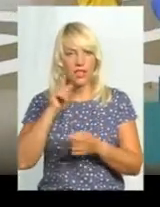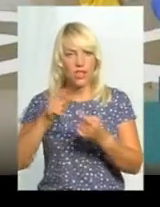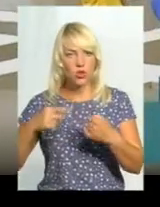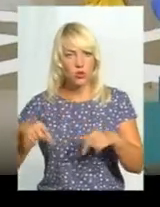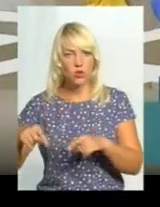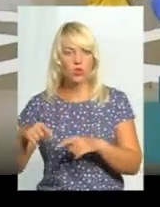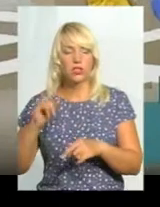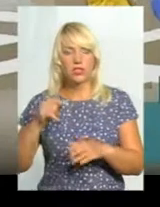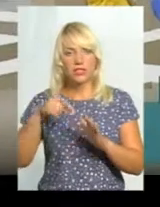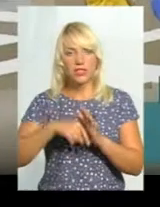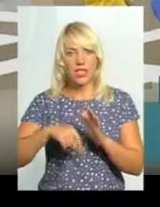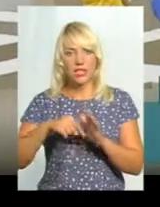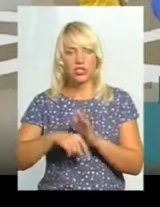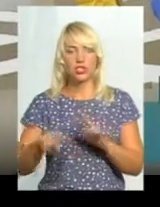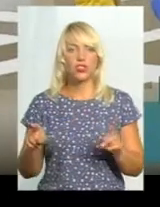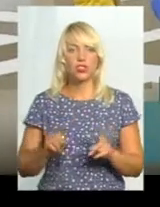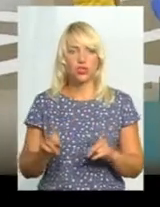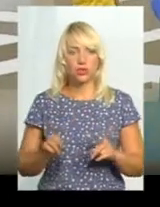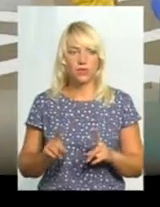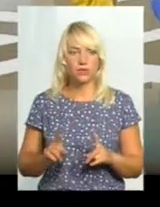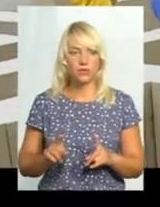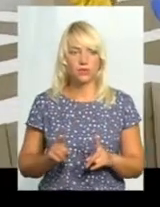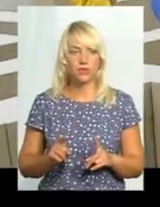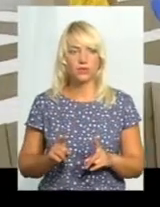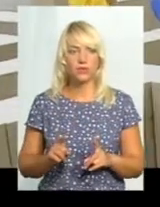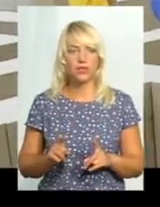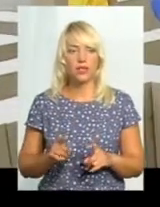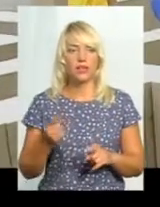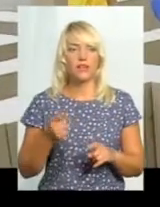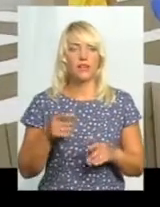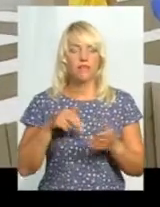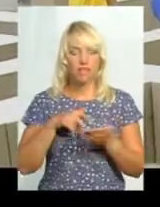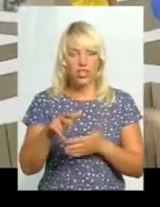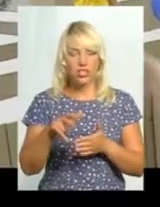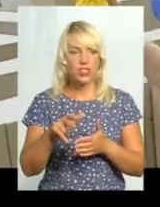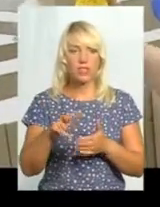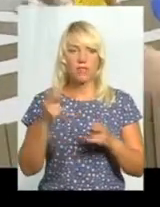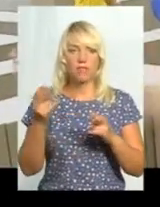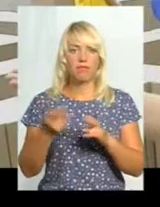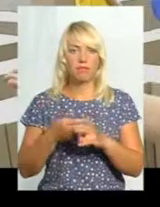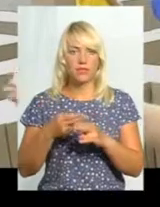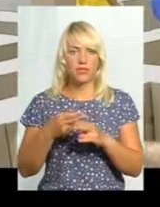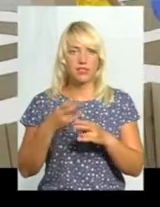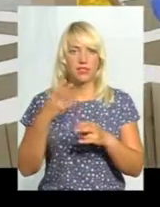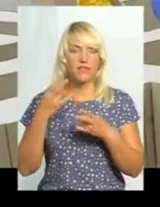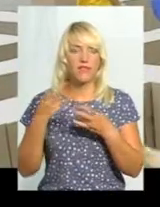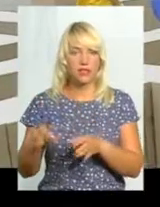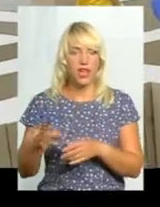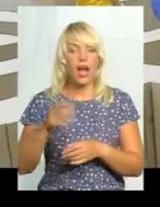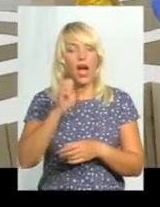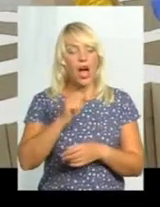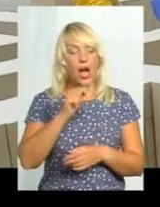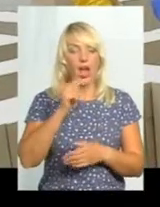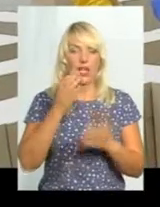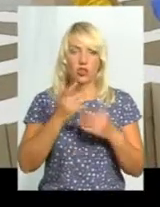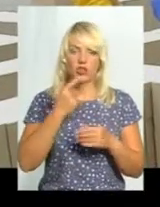що вийшла ціла і невредима. Якщо виходить через червону зону, означає, що вона